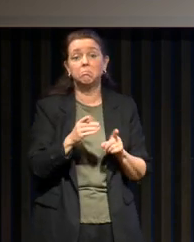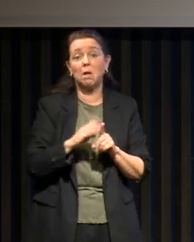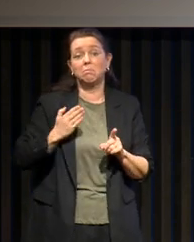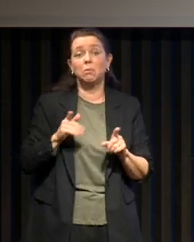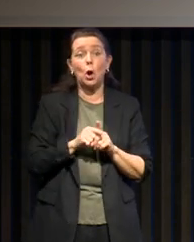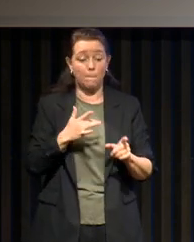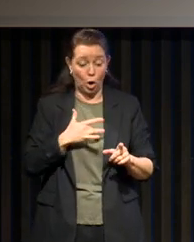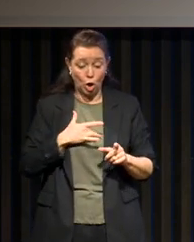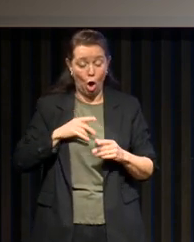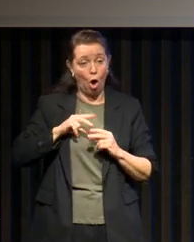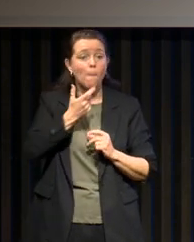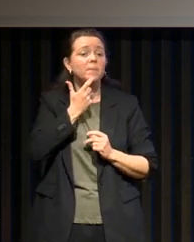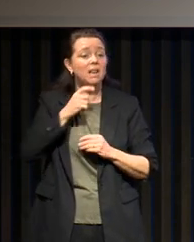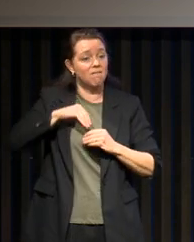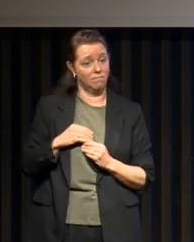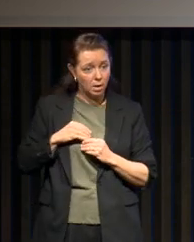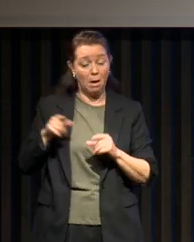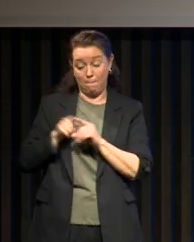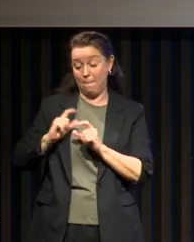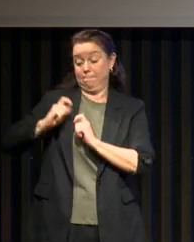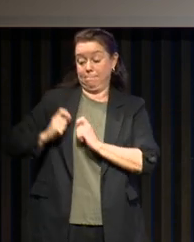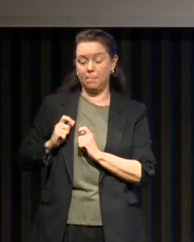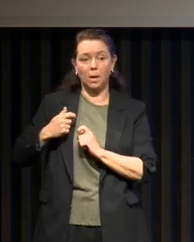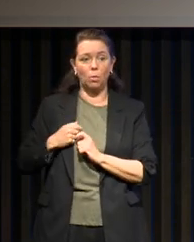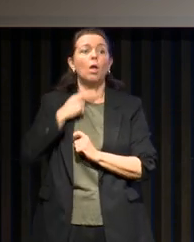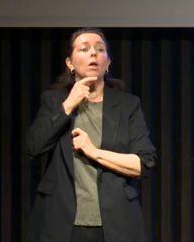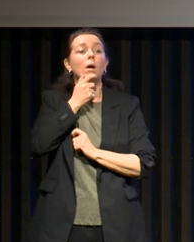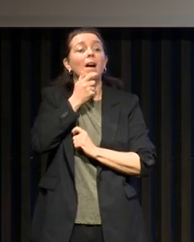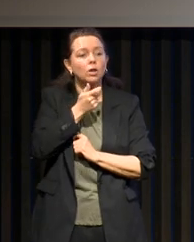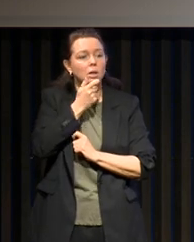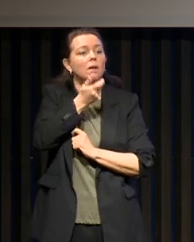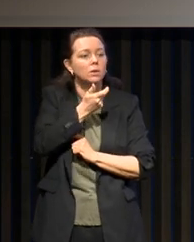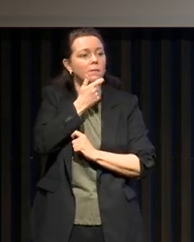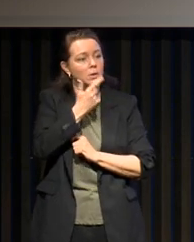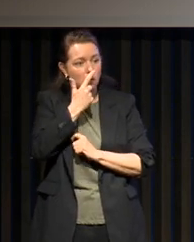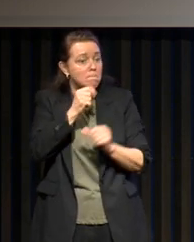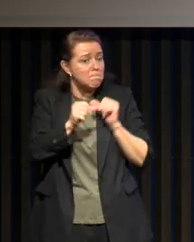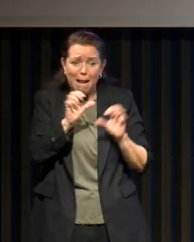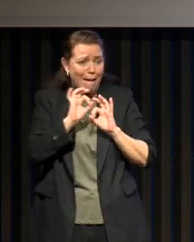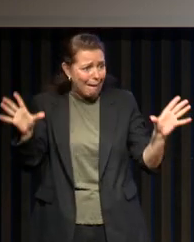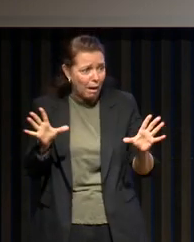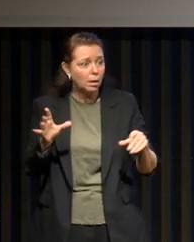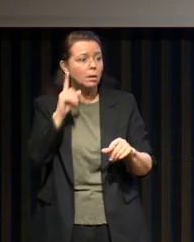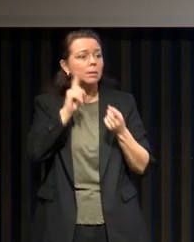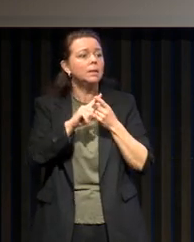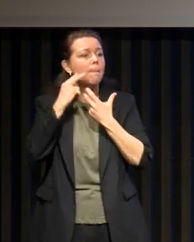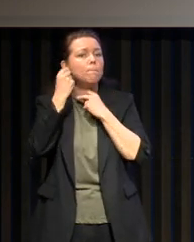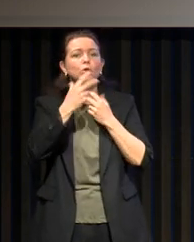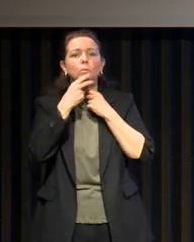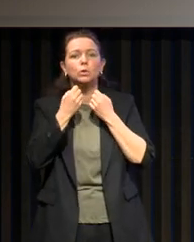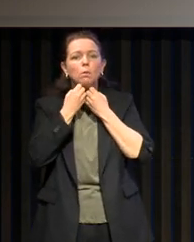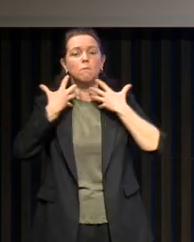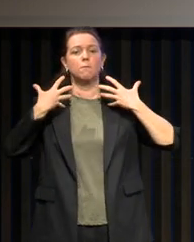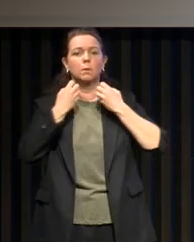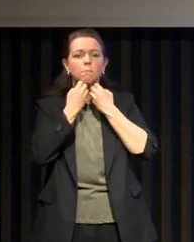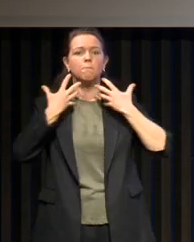pacemaker qui vient stimuler le nerf de la langue pour avancer la langue. Ce n pas douloureux et ça permet de contracter ses muscles pour libérer l'espace. C'est le